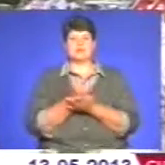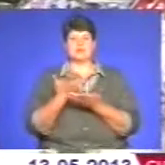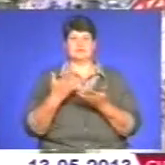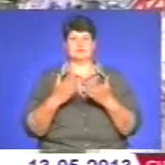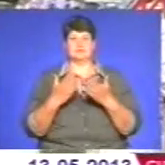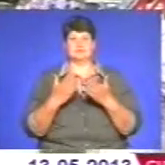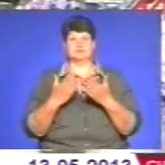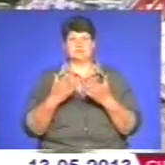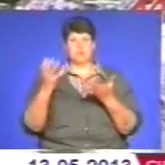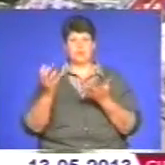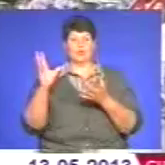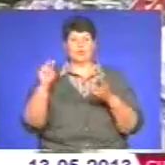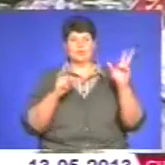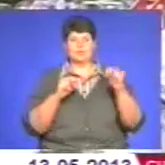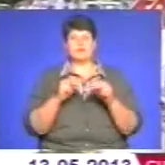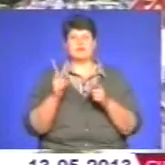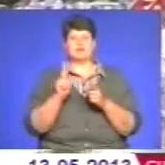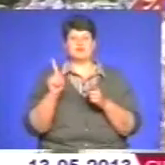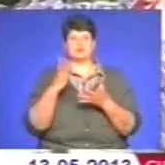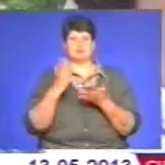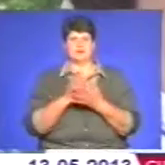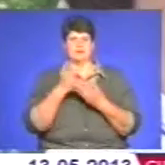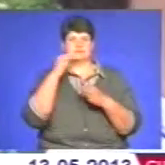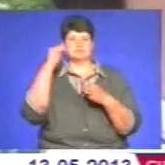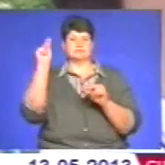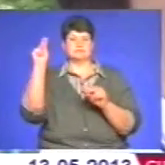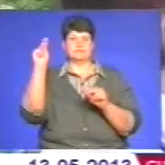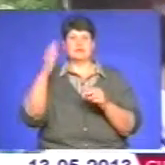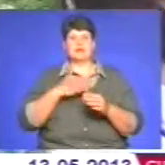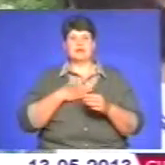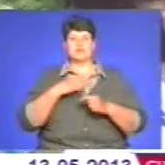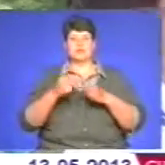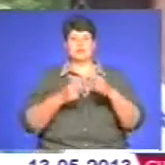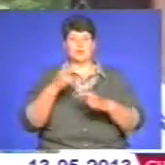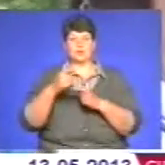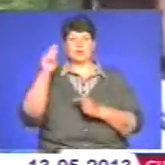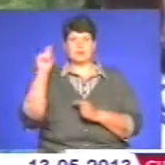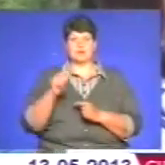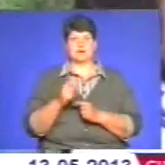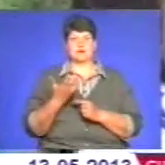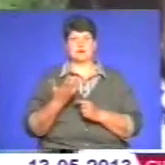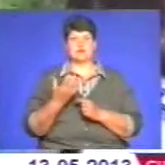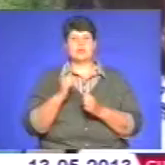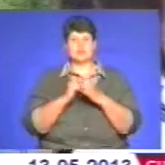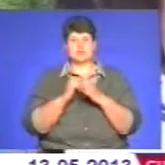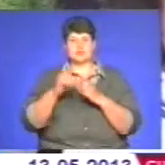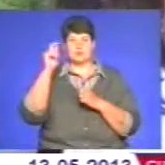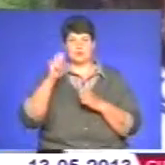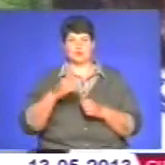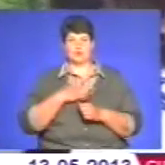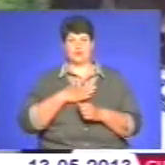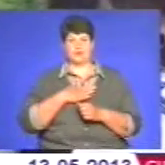вершин, і в певутньому стремитися до щось кращого. Тут внуки наші приїхали, приїжджають часто до нас.